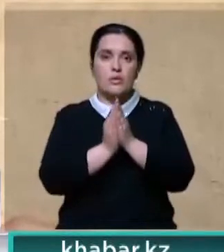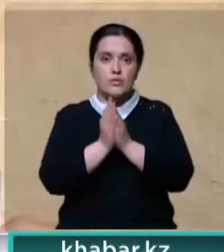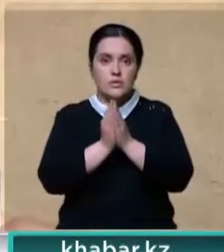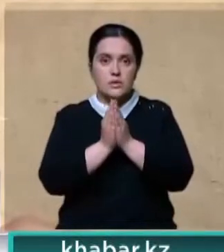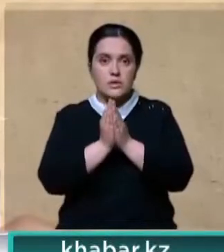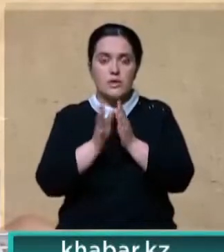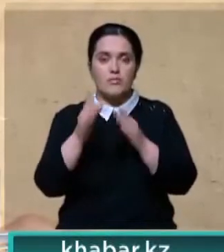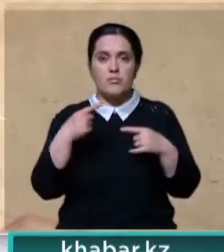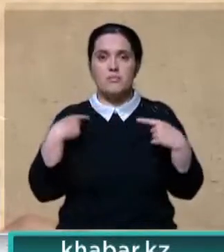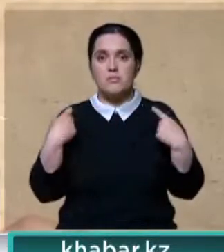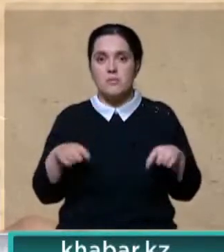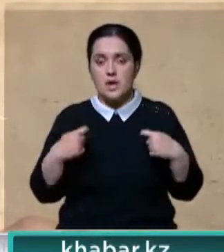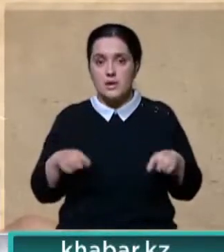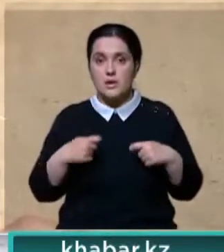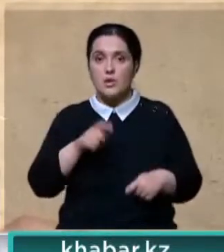это же все идет на продажу. Люди живут.